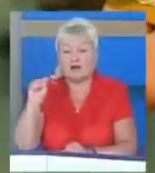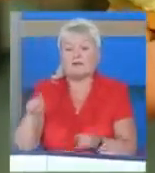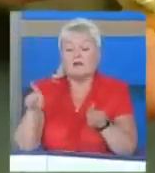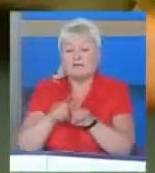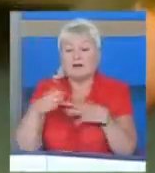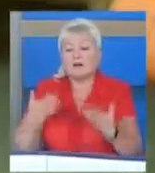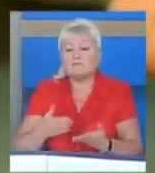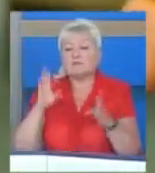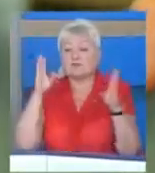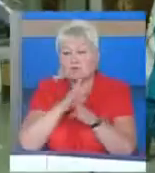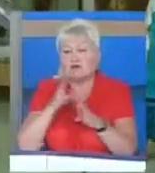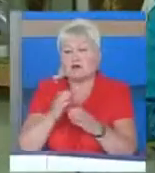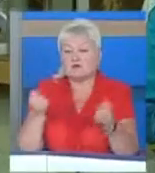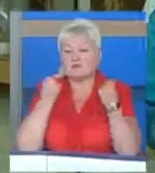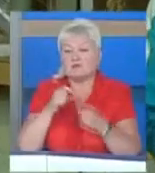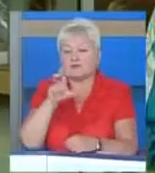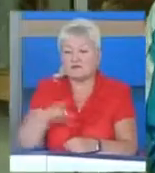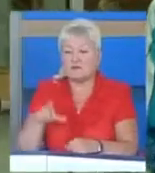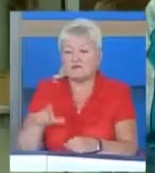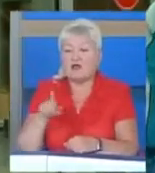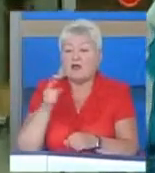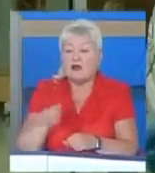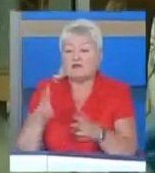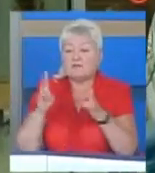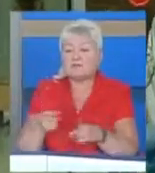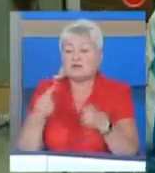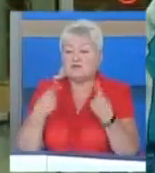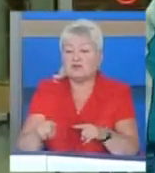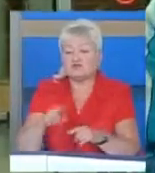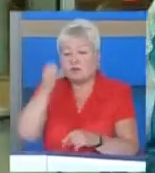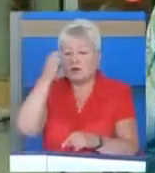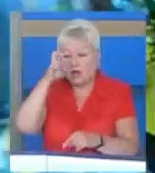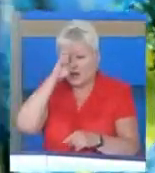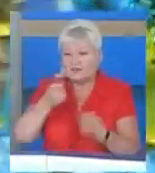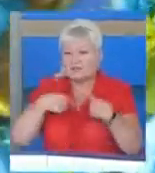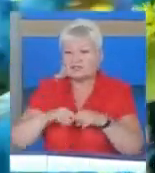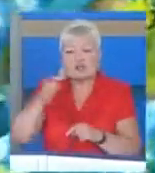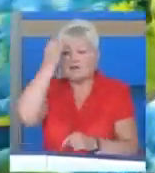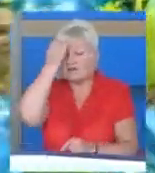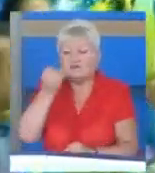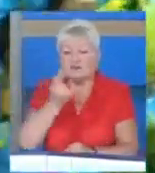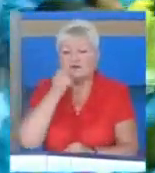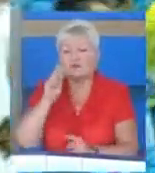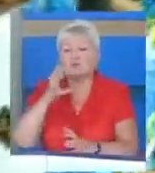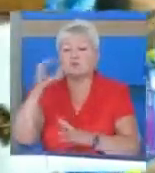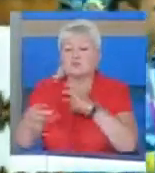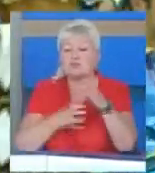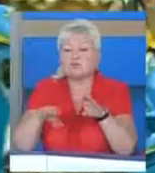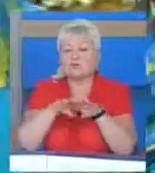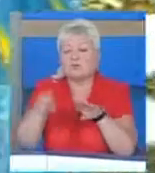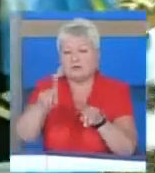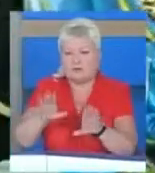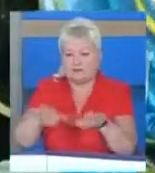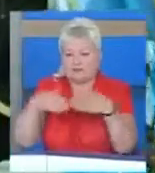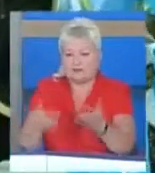доля, мабуть, спортсменів. Але біда в іншому. Держава не віддячується тим, хто на міжнародному рівні її представляє.